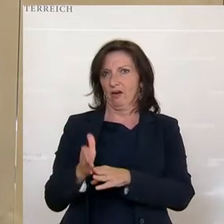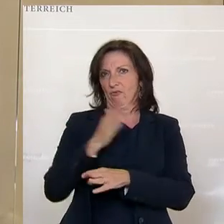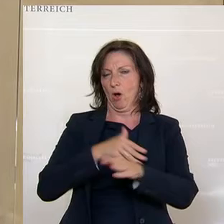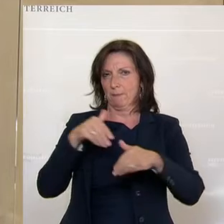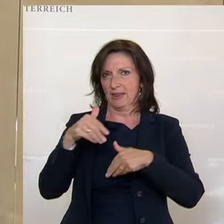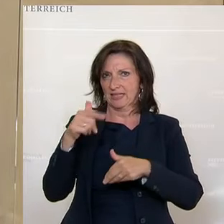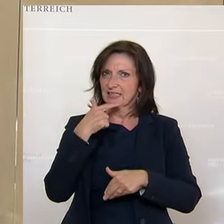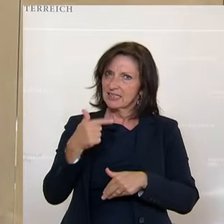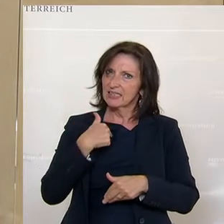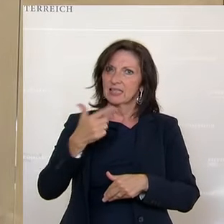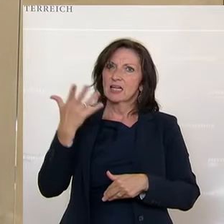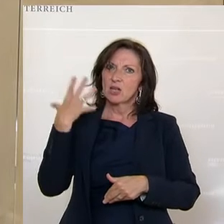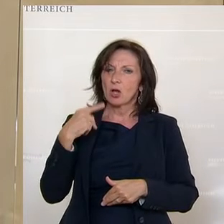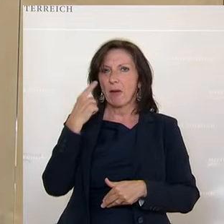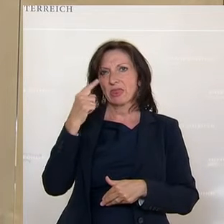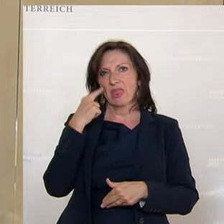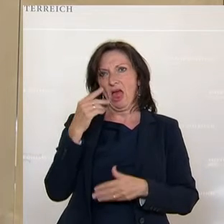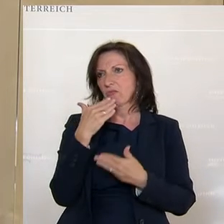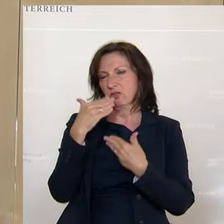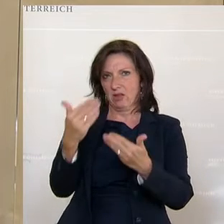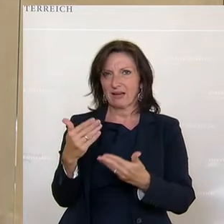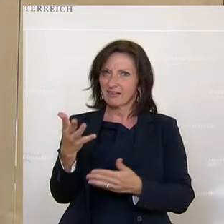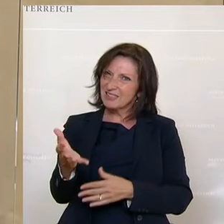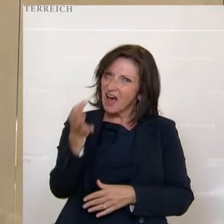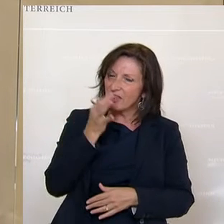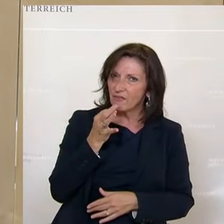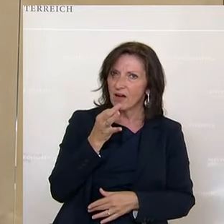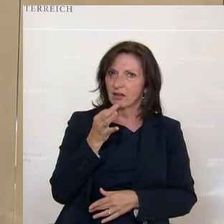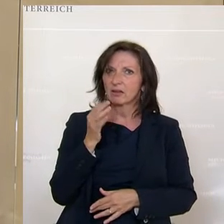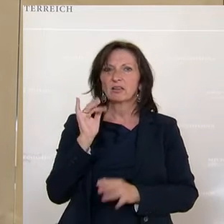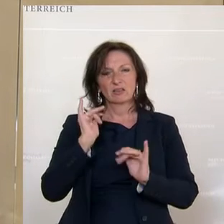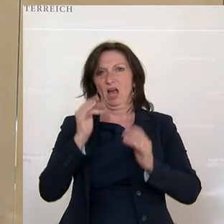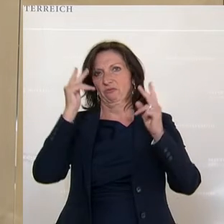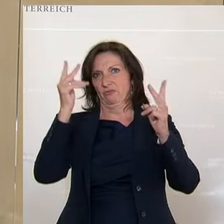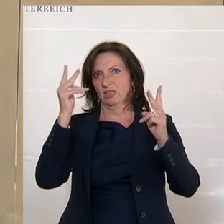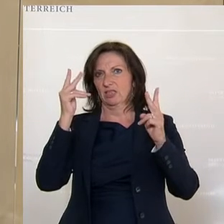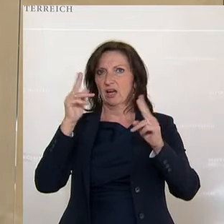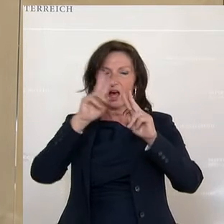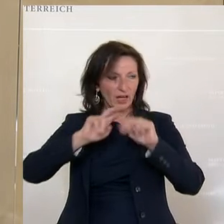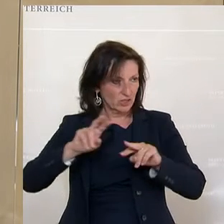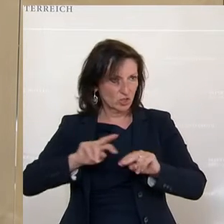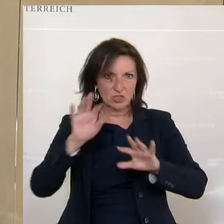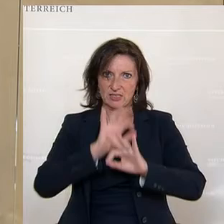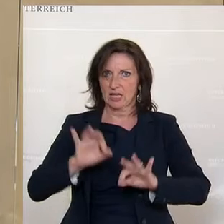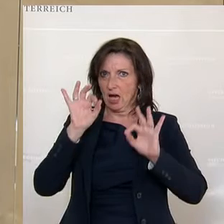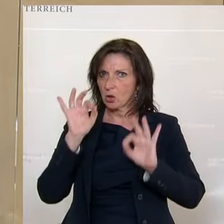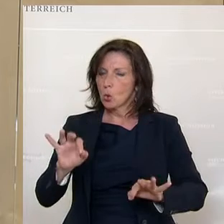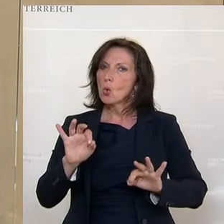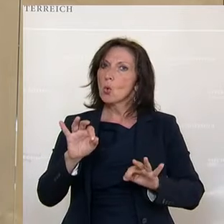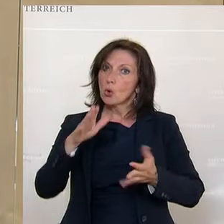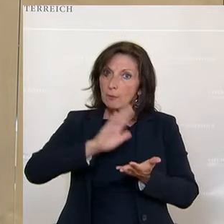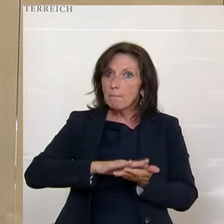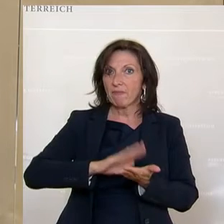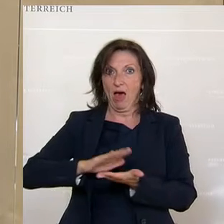mich ausdrücklich auch nochmals bei den NEOS bedanken. Ich finde, dass die Anfrage durchaus Wertigkeit hat, sehr gut recherchiert ist und durchaus faktenbasiert ist, ganz im